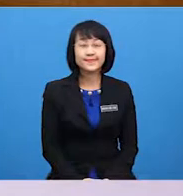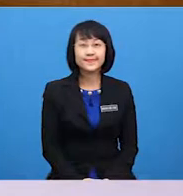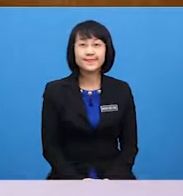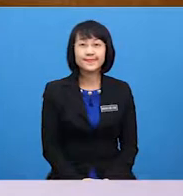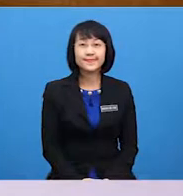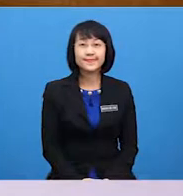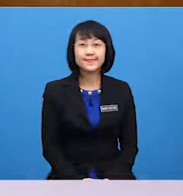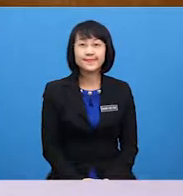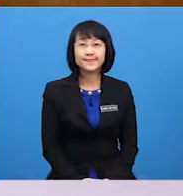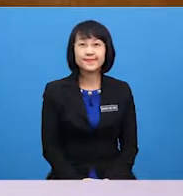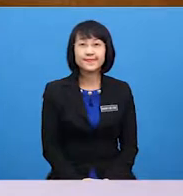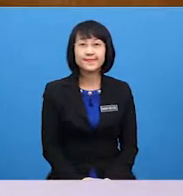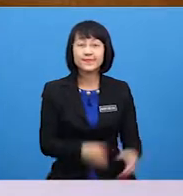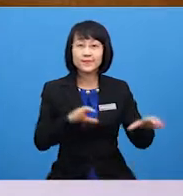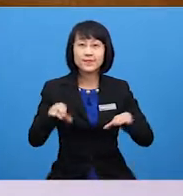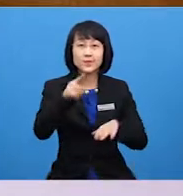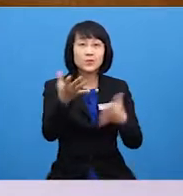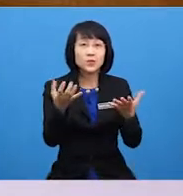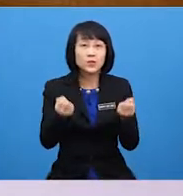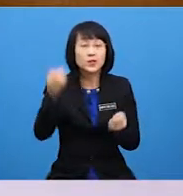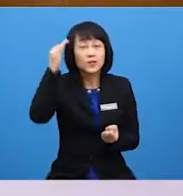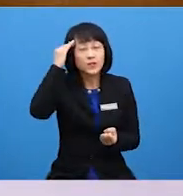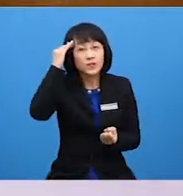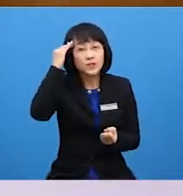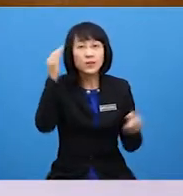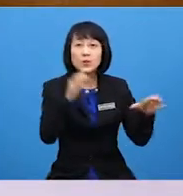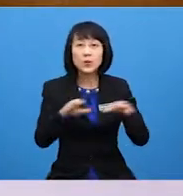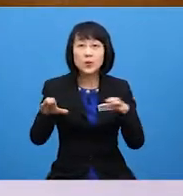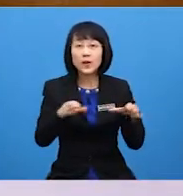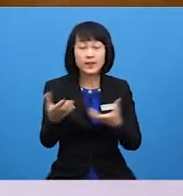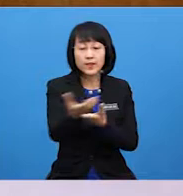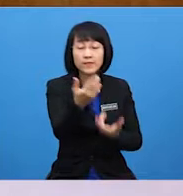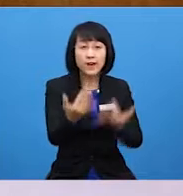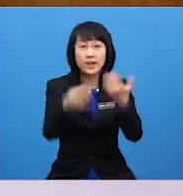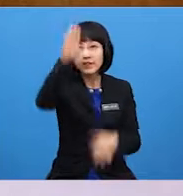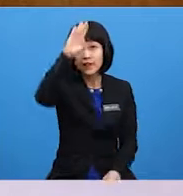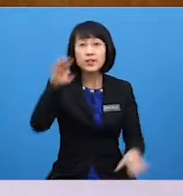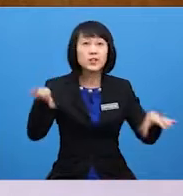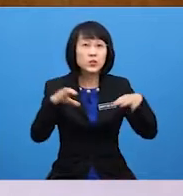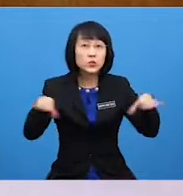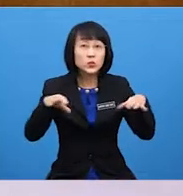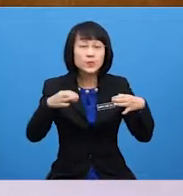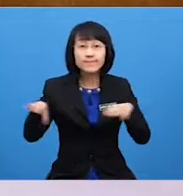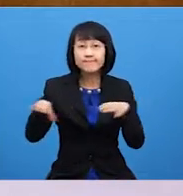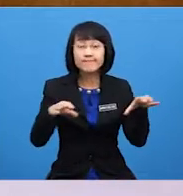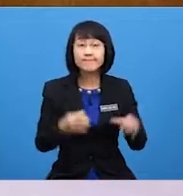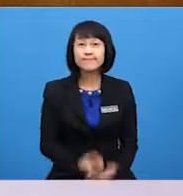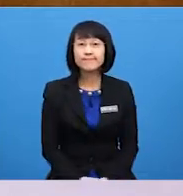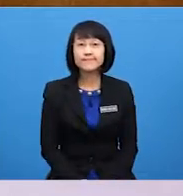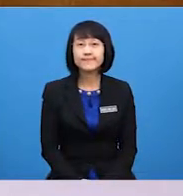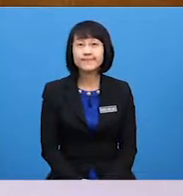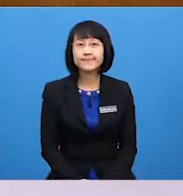Do you want to know What does a firefighter do? Firefighter